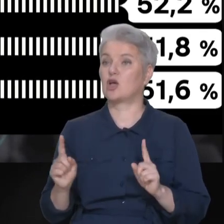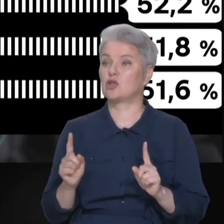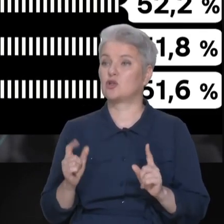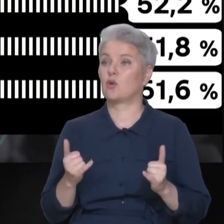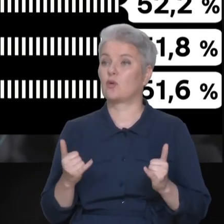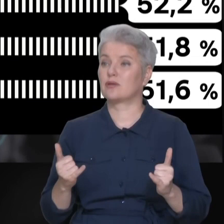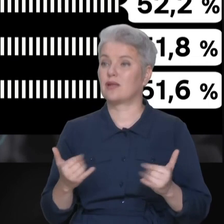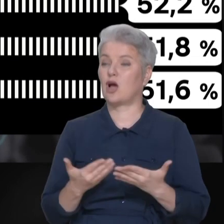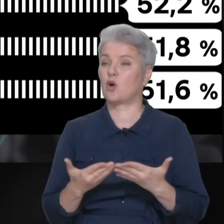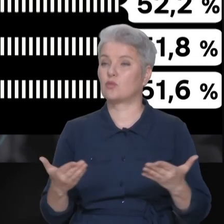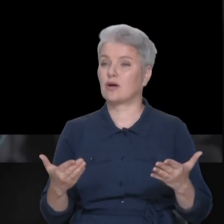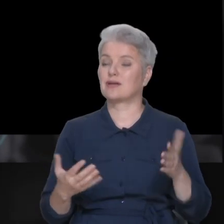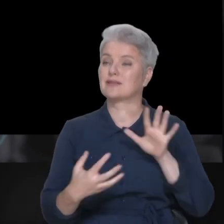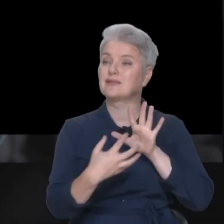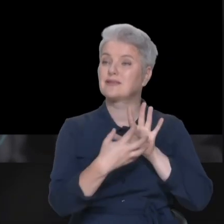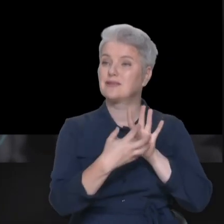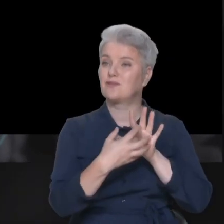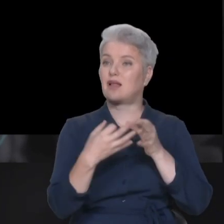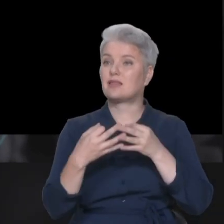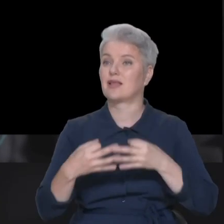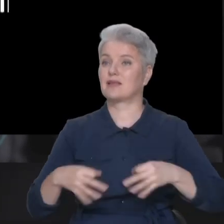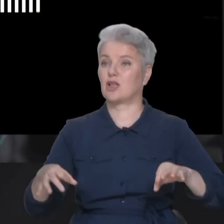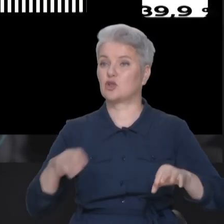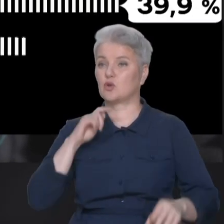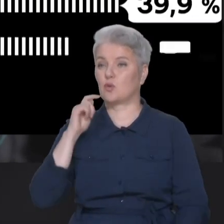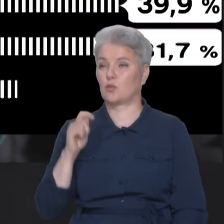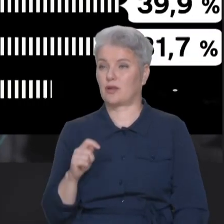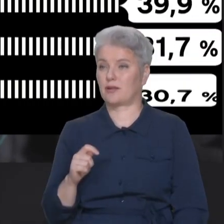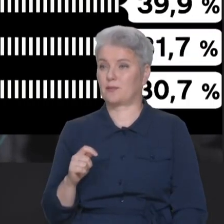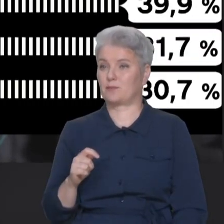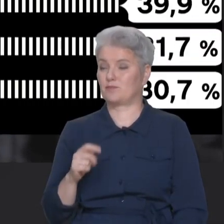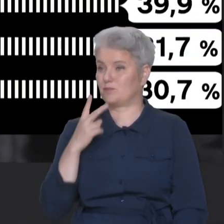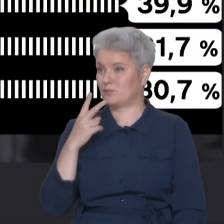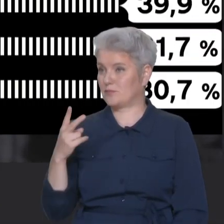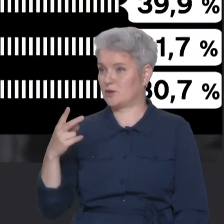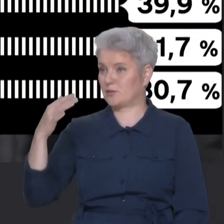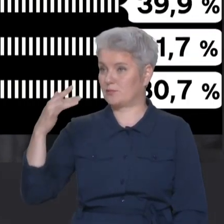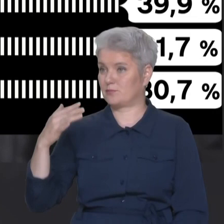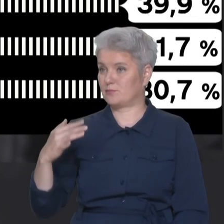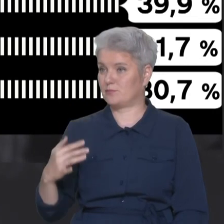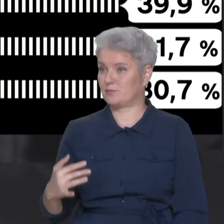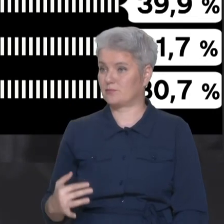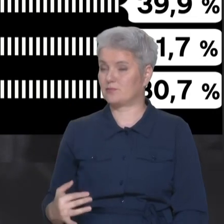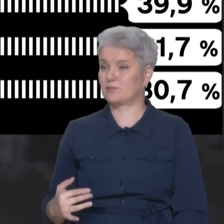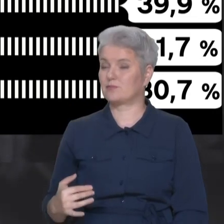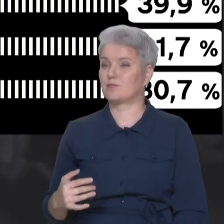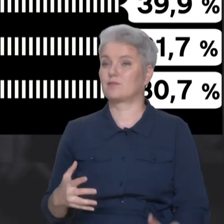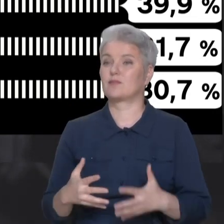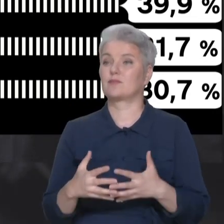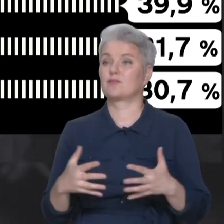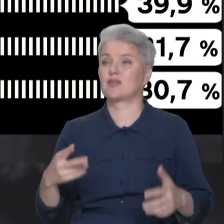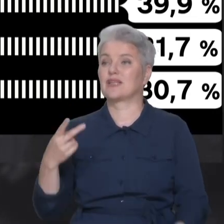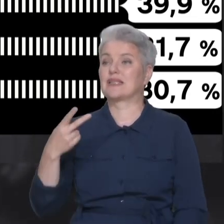кожного з нас є символом незалежності України. Тут, ось ви зараз бачите графіку, тут більше